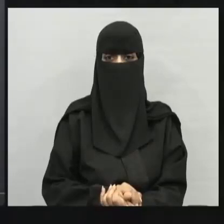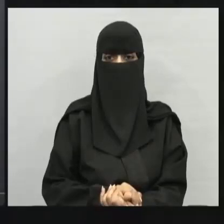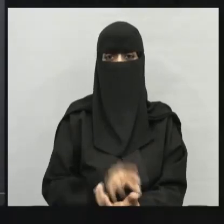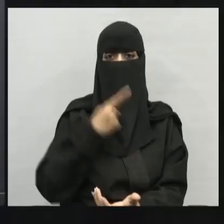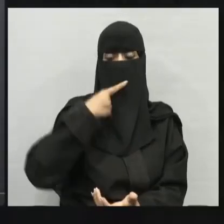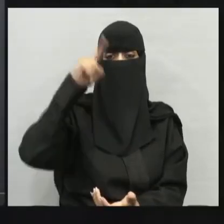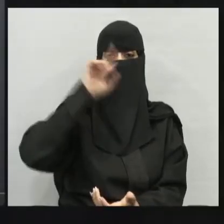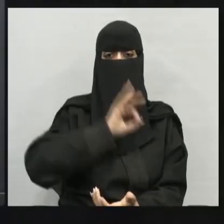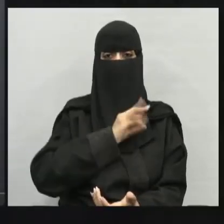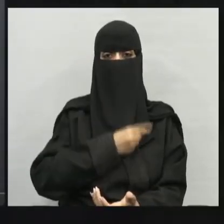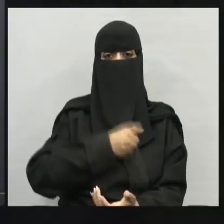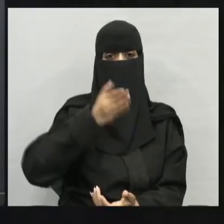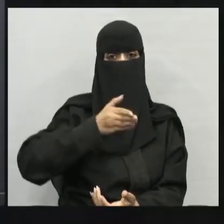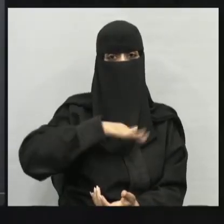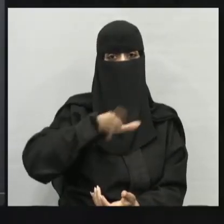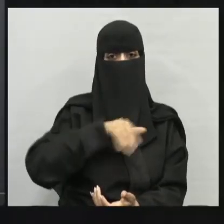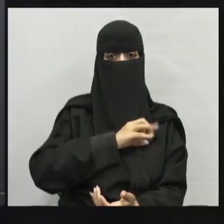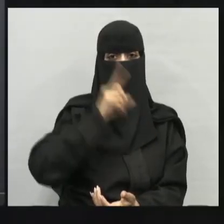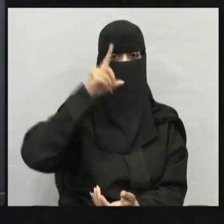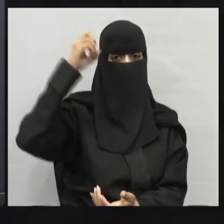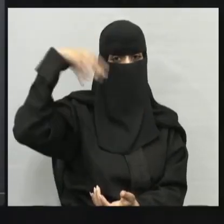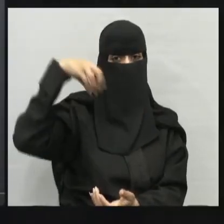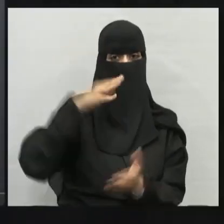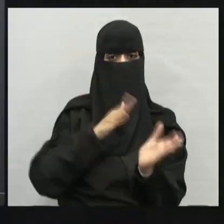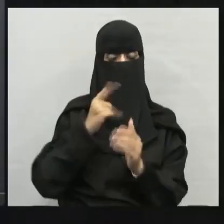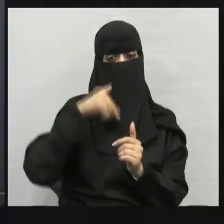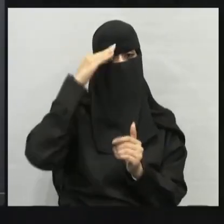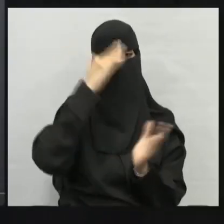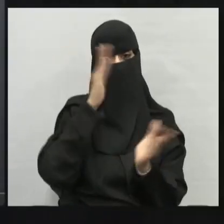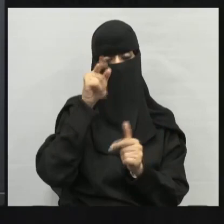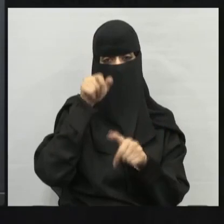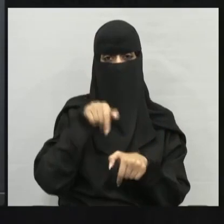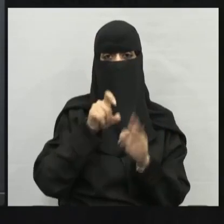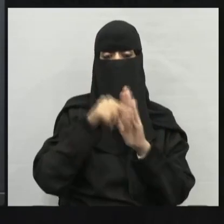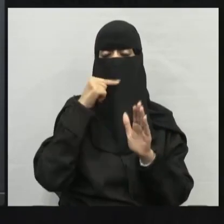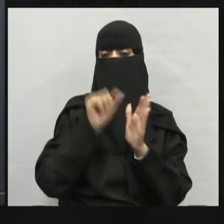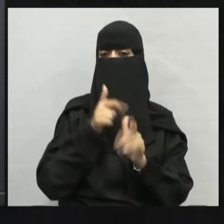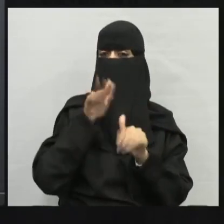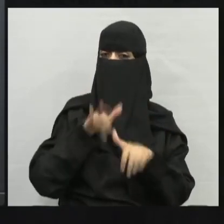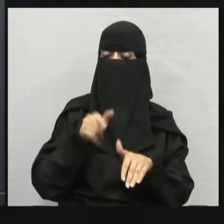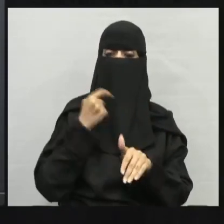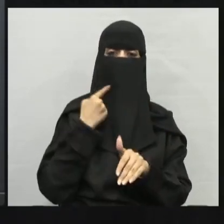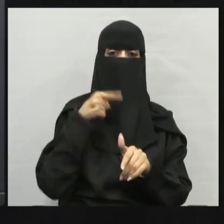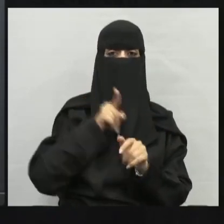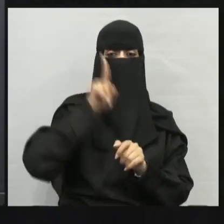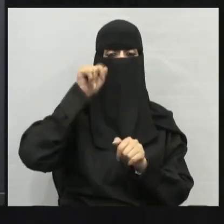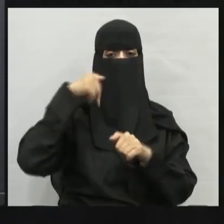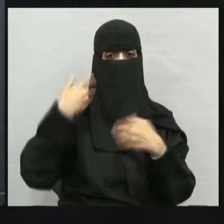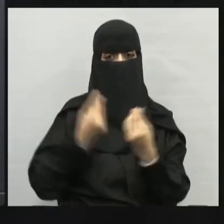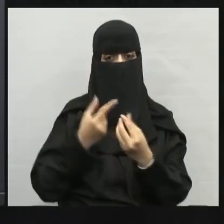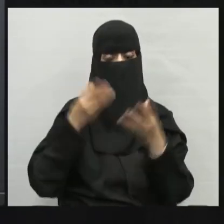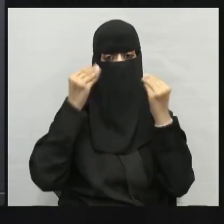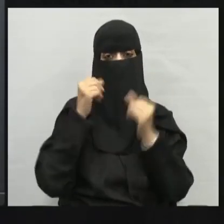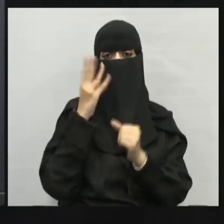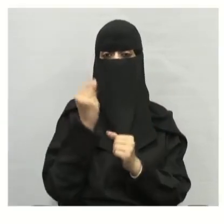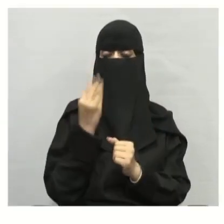بسم الله الرحمن الرحيم السلام عليكم ورحمة الله وبركاته أهلا وسهلا بكم في درس جديد من دروس العلوم بإذن الله اليوم إثراء